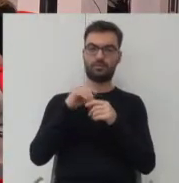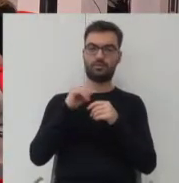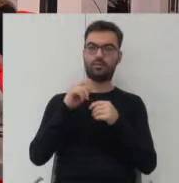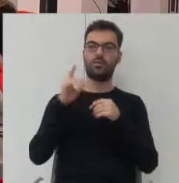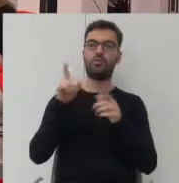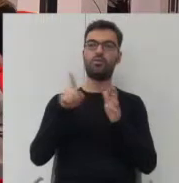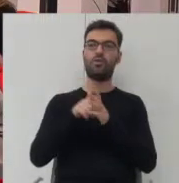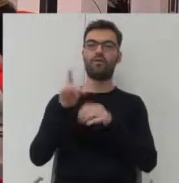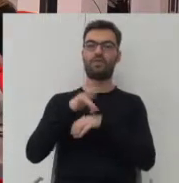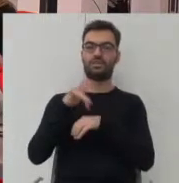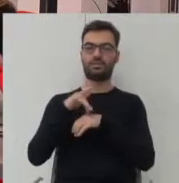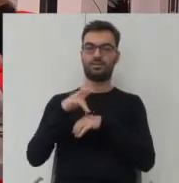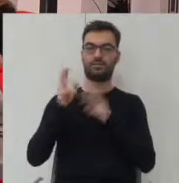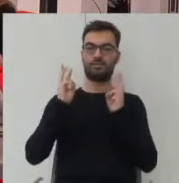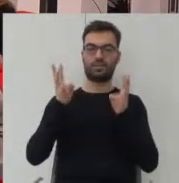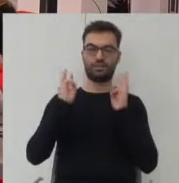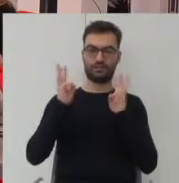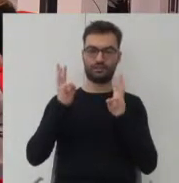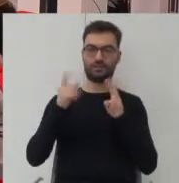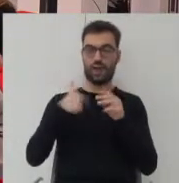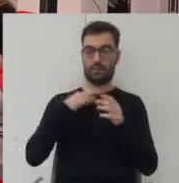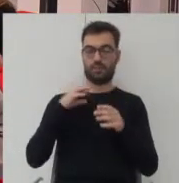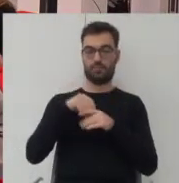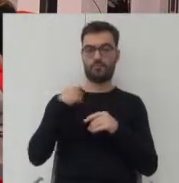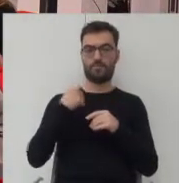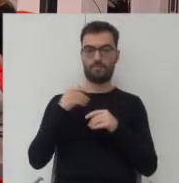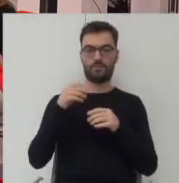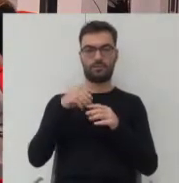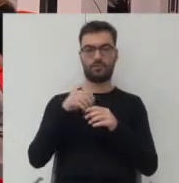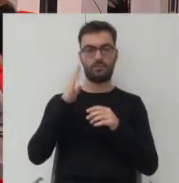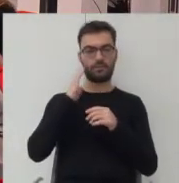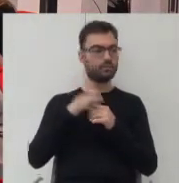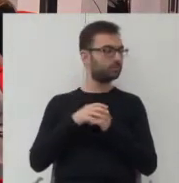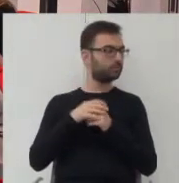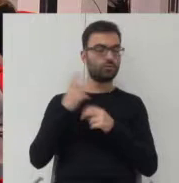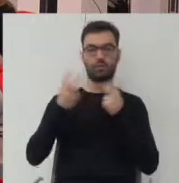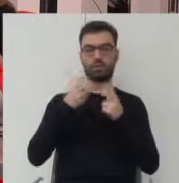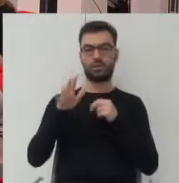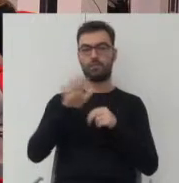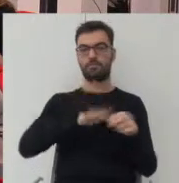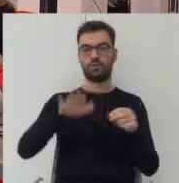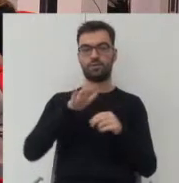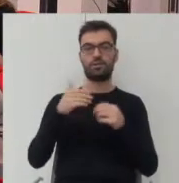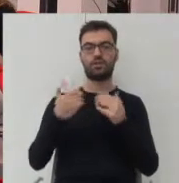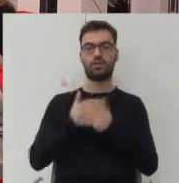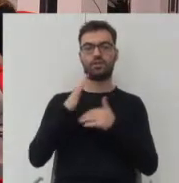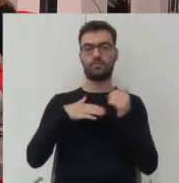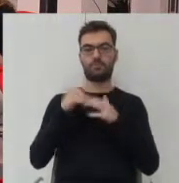tego warsztatu, w którym ja uczestniczyłem mieszkaniowego, o szukaniu przestrzeni pod nową zabudowę.